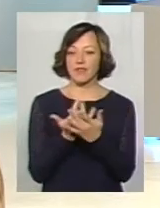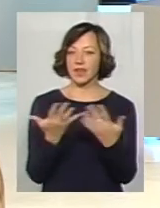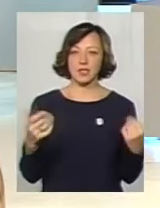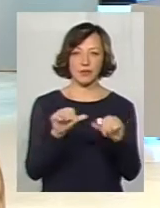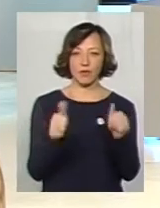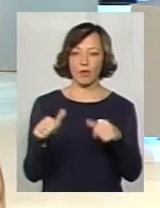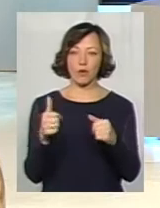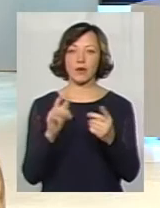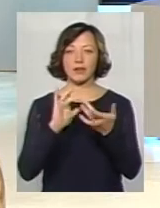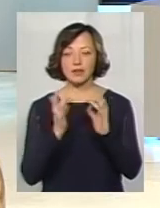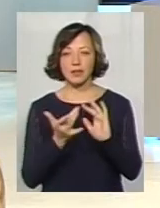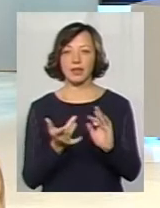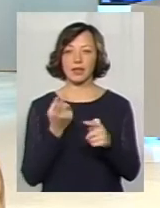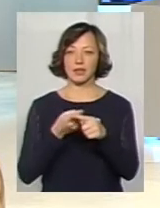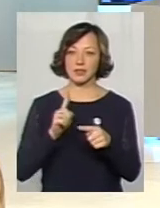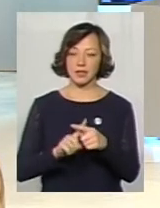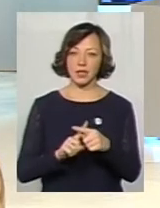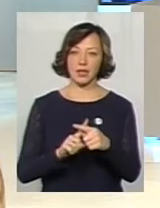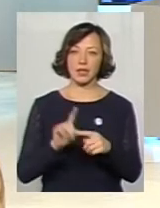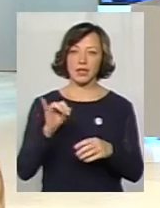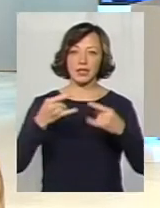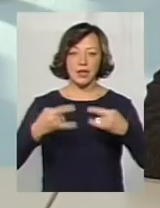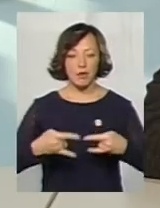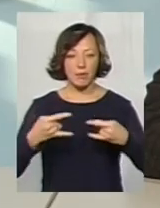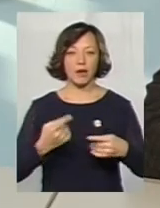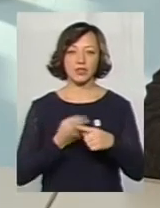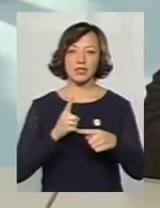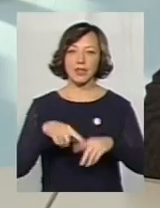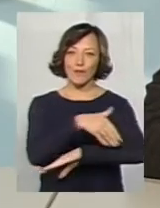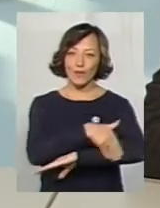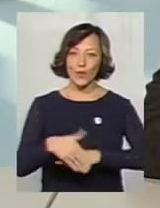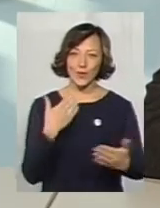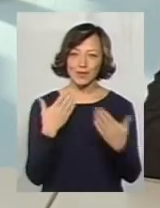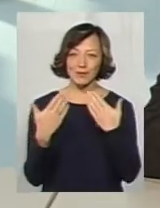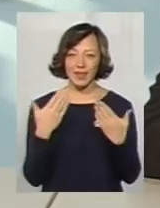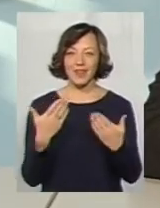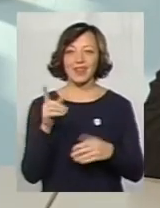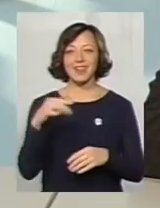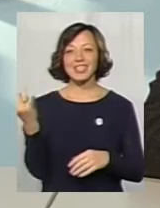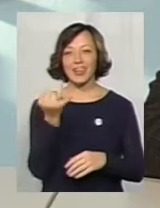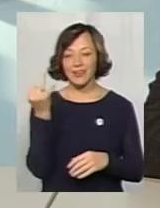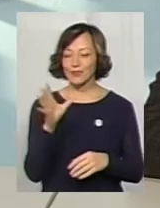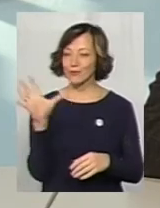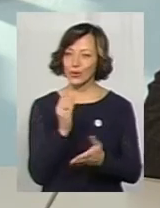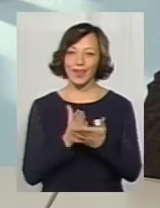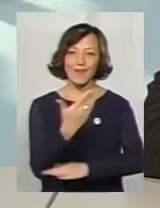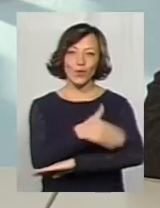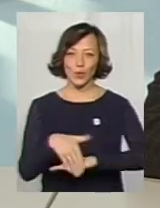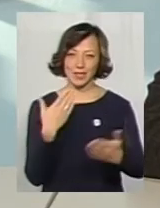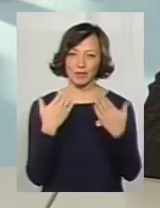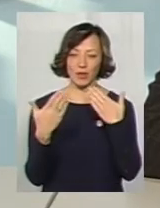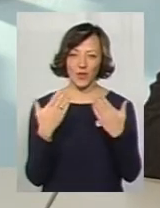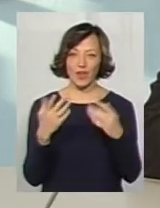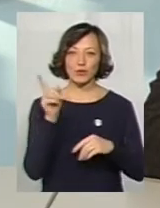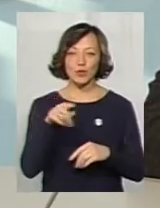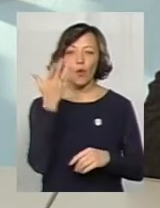форми. Це і соцмережі, це і, власне, телебачення, це і вуличне спілкування. До речі, напевно, найцікавішим з усього є вуличне спілкування, тому